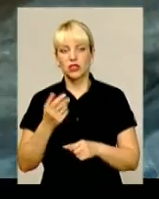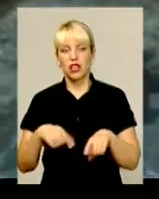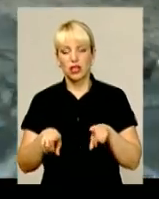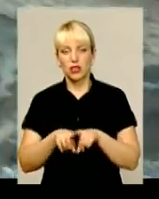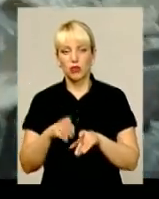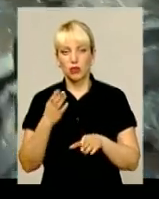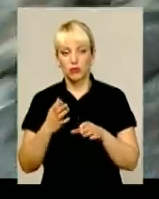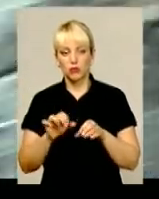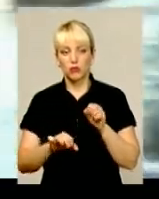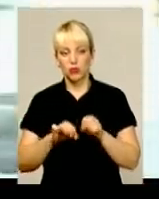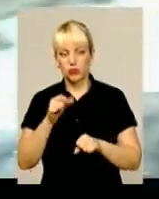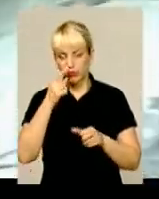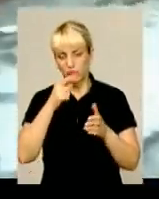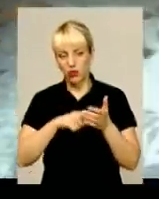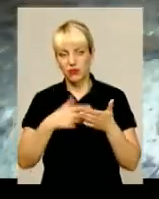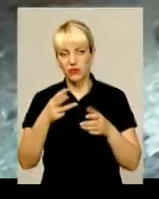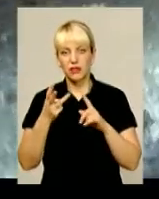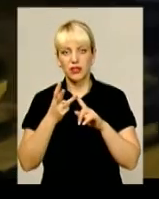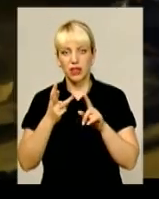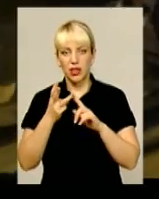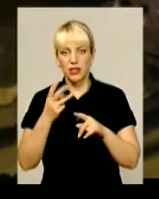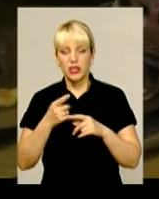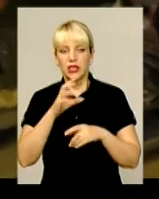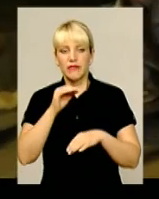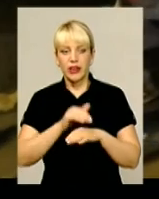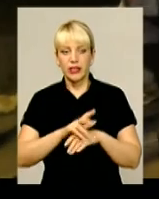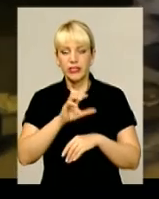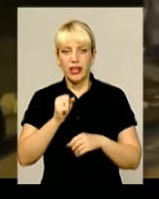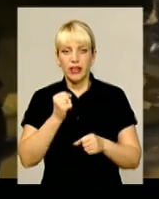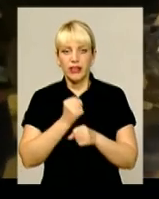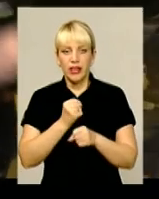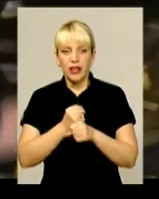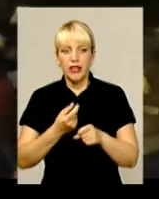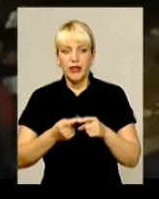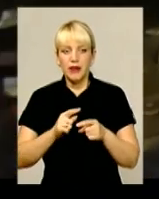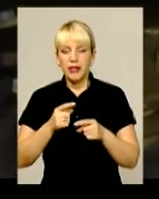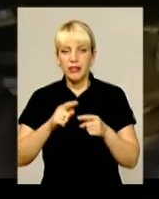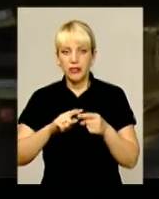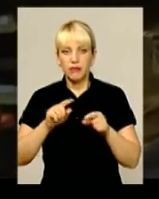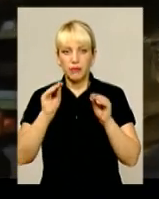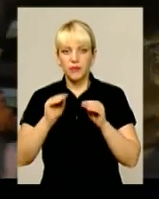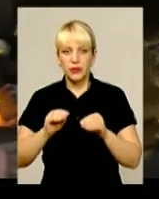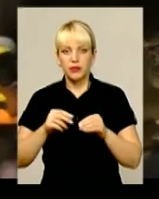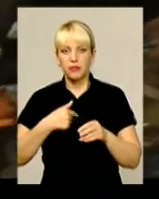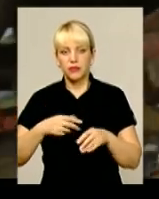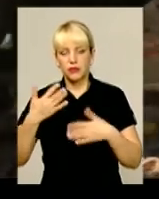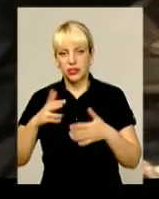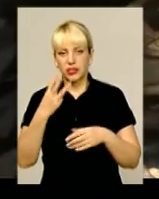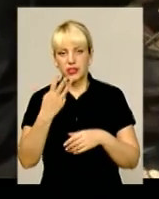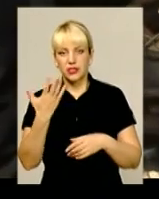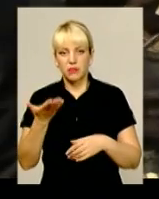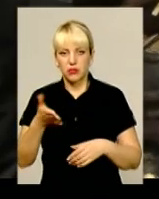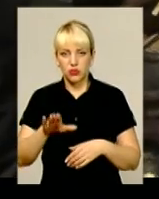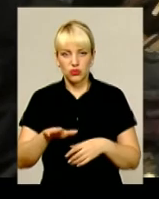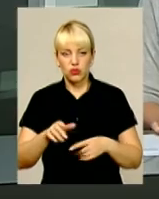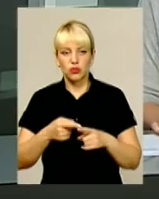правопорушенні вони попалися втретє. Фактично, за тиждень дії закону полісмани області вже склали 35 адмінпротоколів за